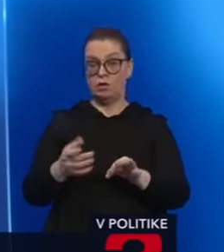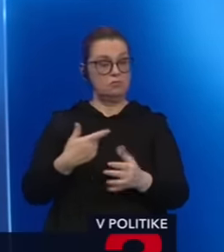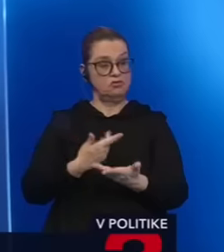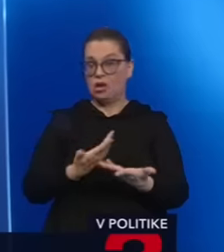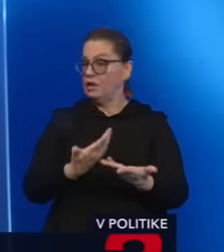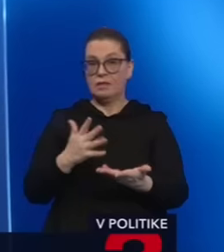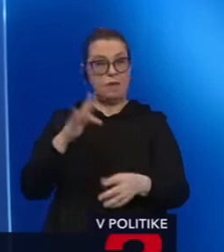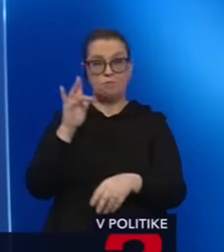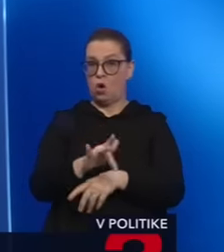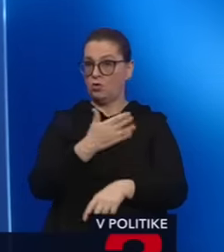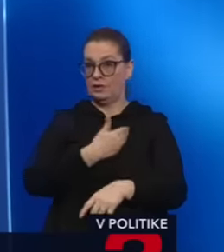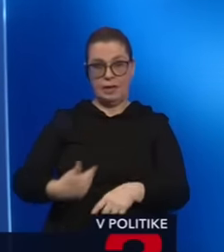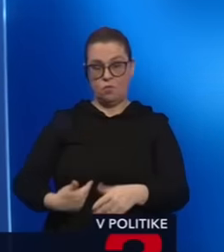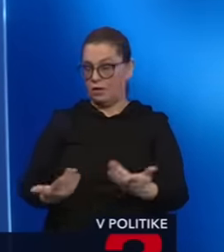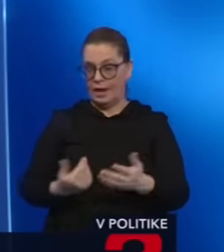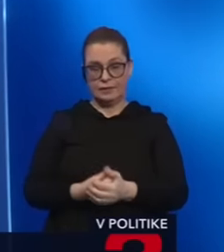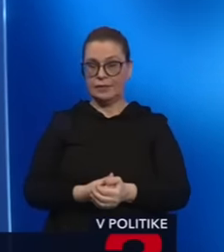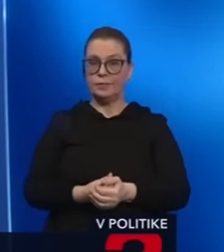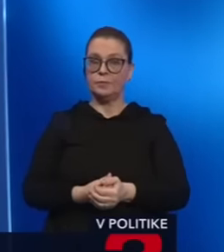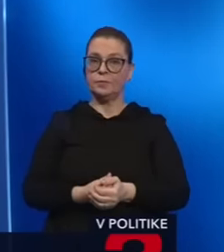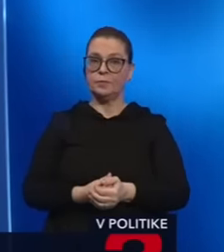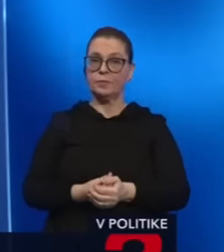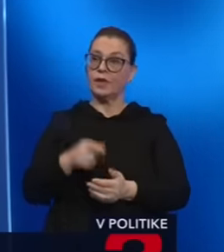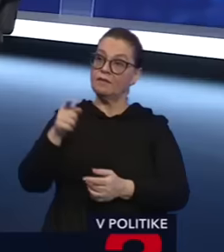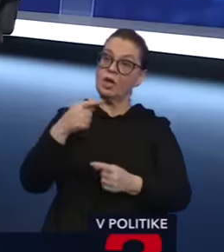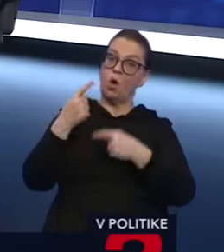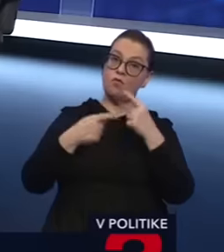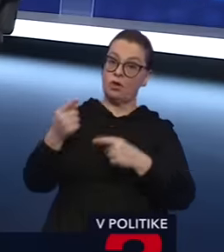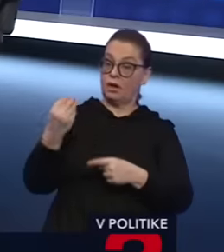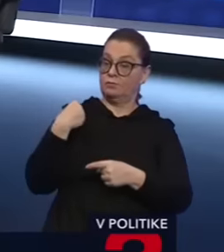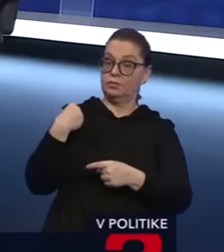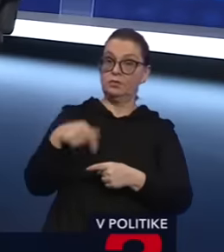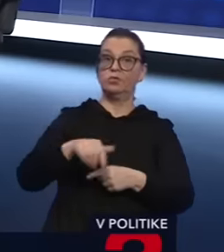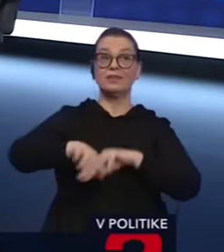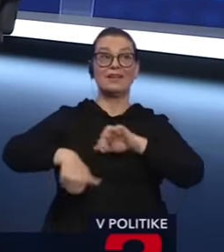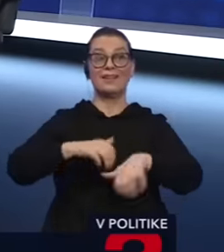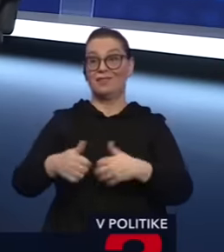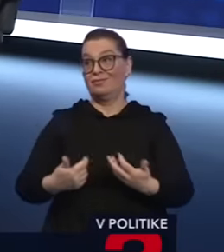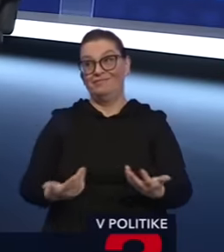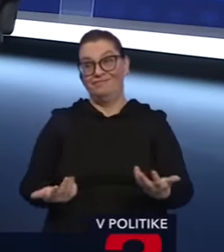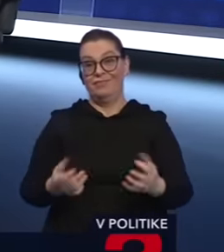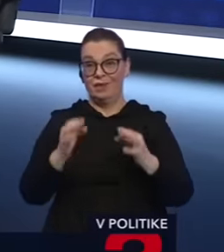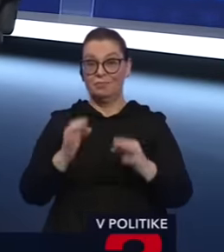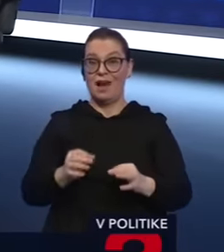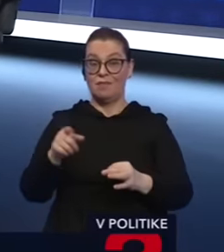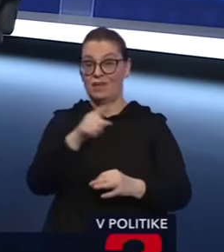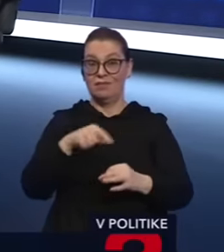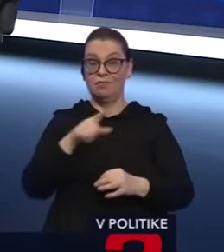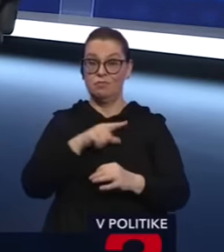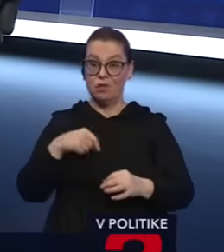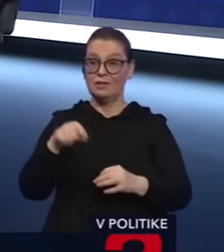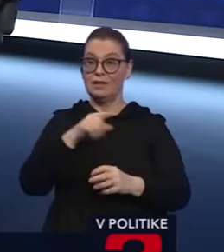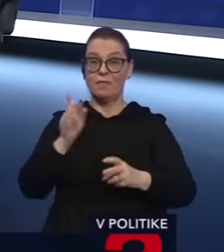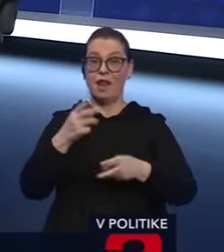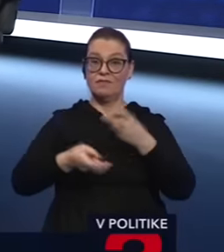nedeje. To, že tu rozprávate, a vy sa ma pýtate, či sa tu kradlo, no na to sú práve tie orgány, ktoré to mali vyšetriť. Tie vaše